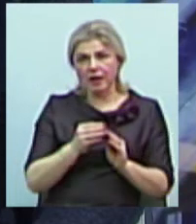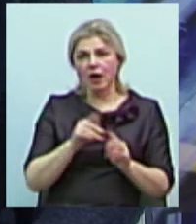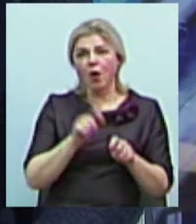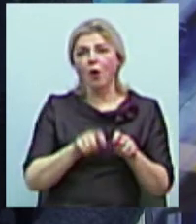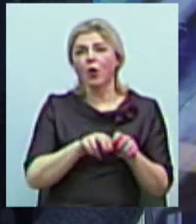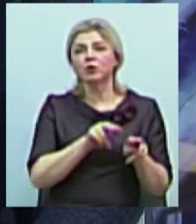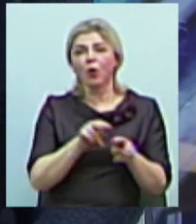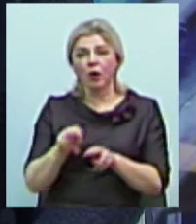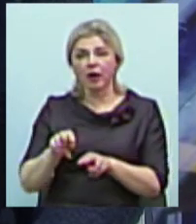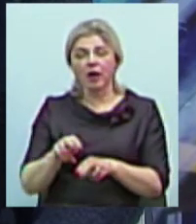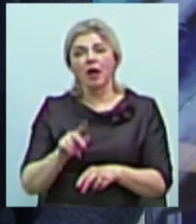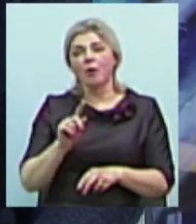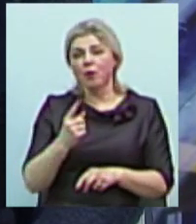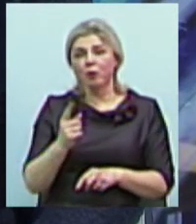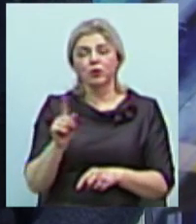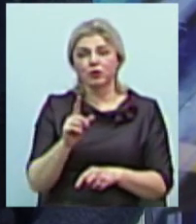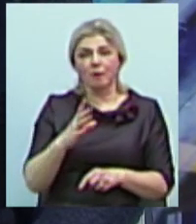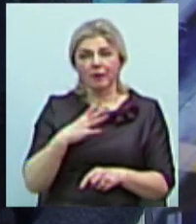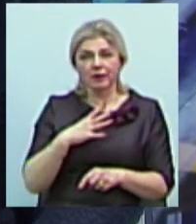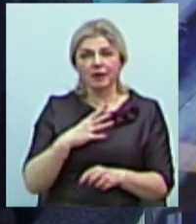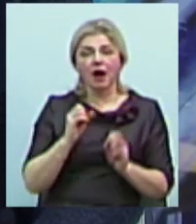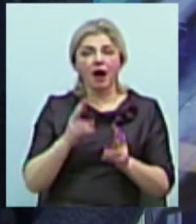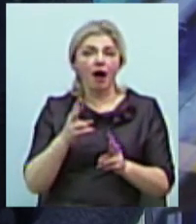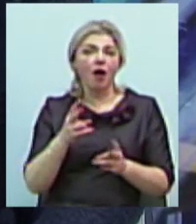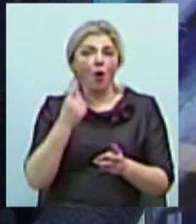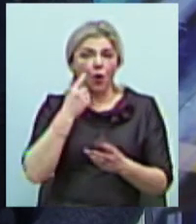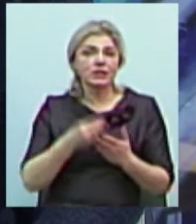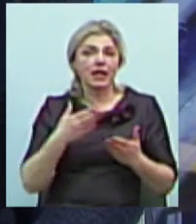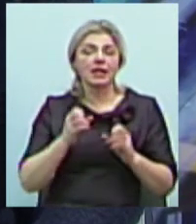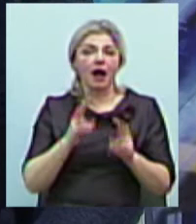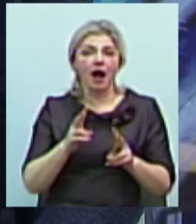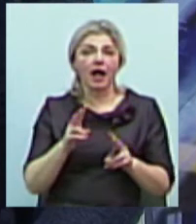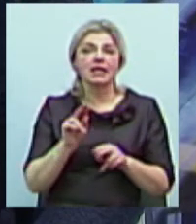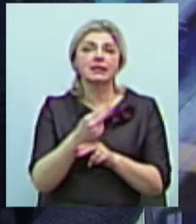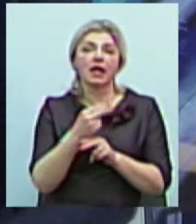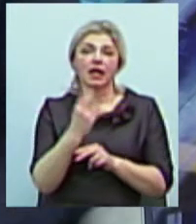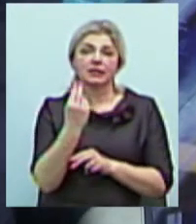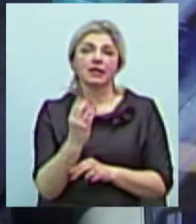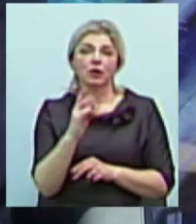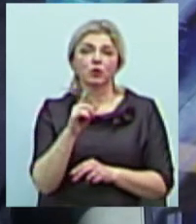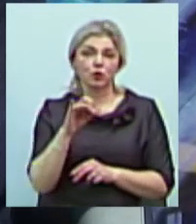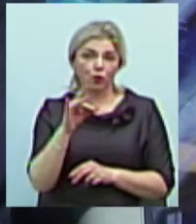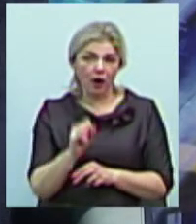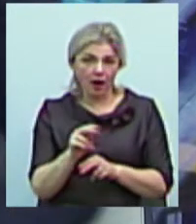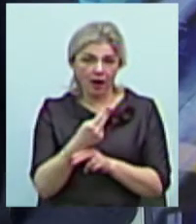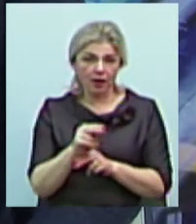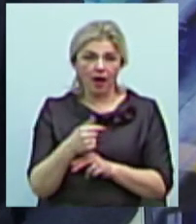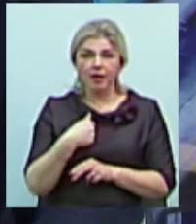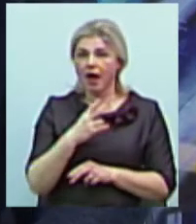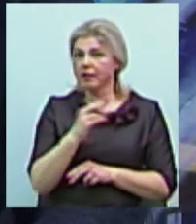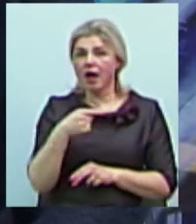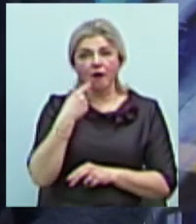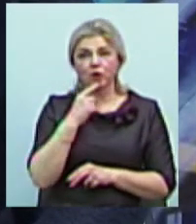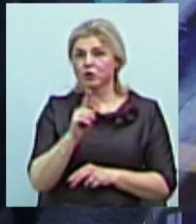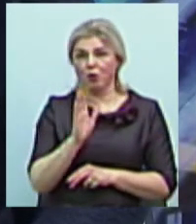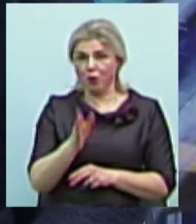з одного боку, це може бути розсінено як цензура. З іншого боку, як втручання в діяльність ЗМІ. Я не кажу про те, що там контроль якийсь